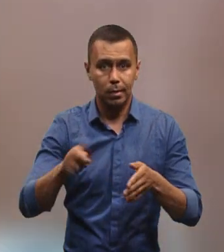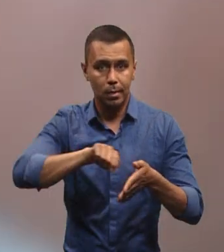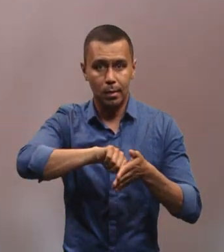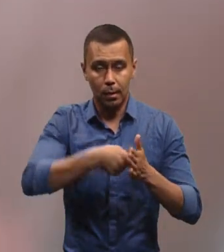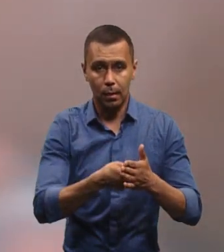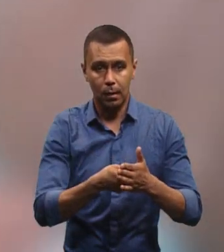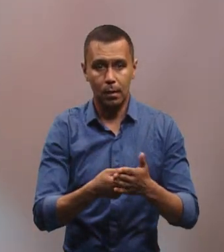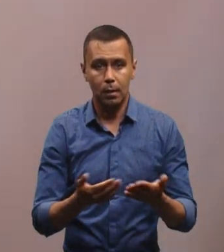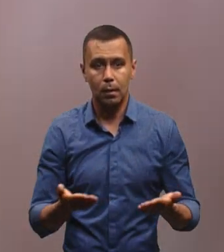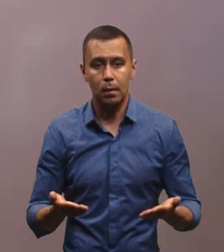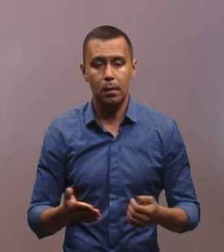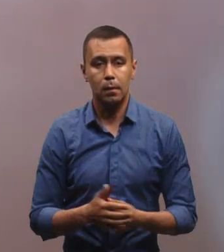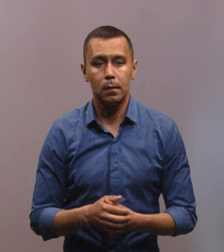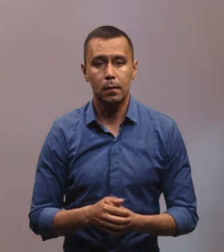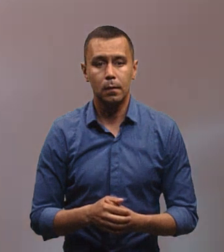Укриття зачинене.